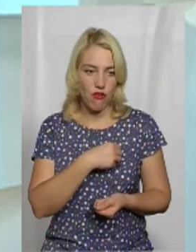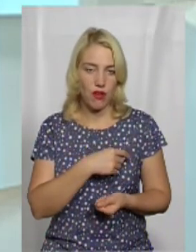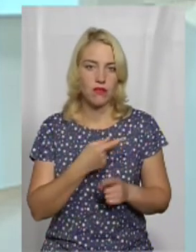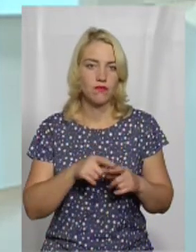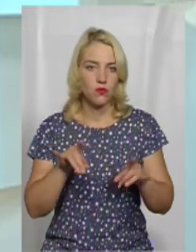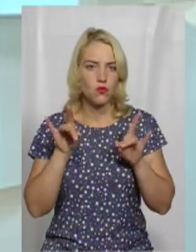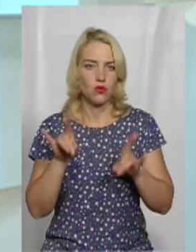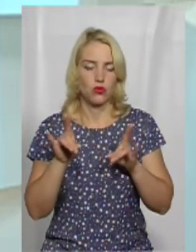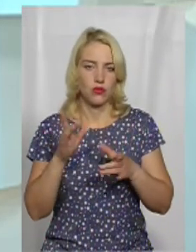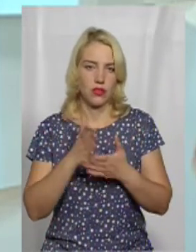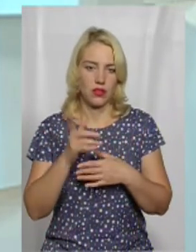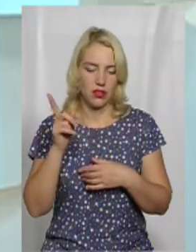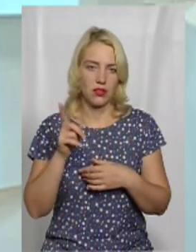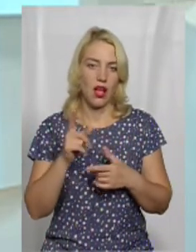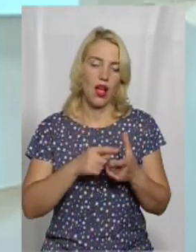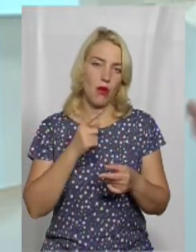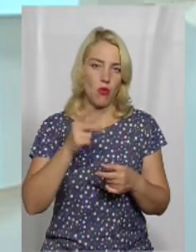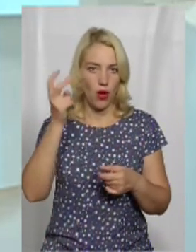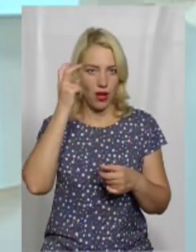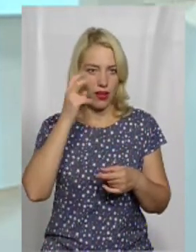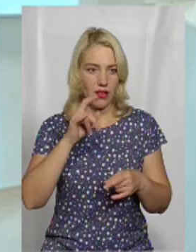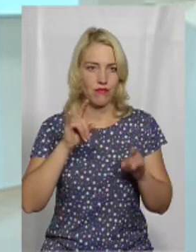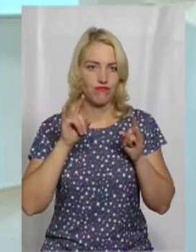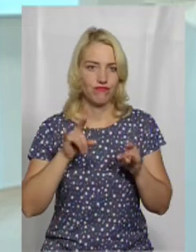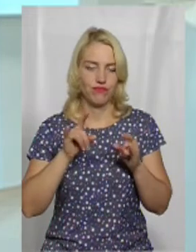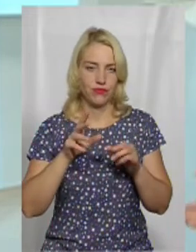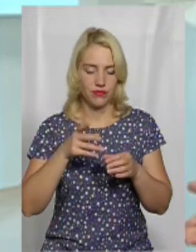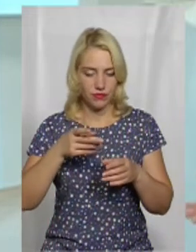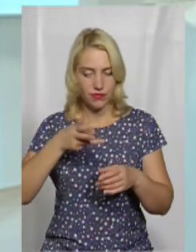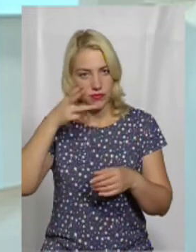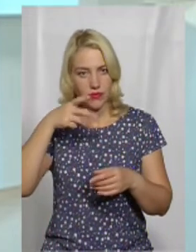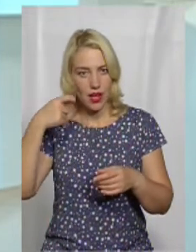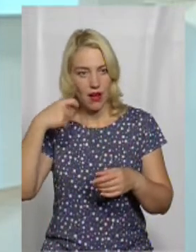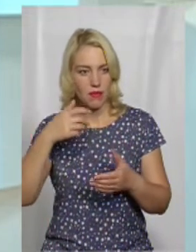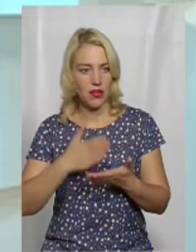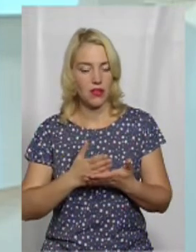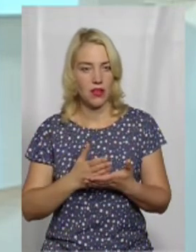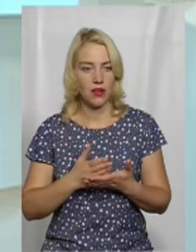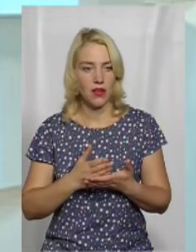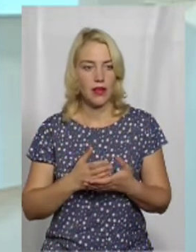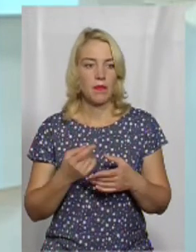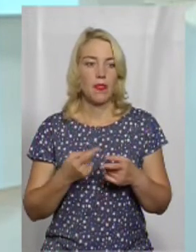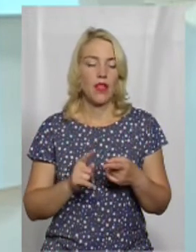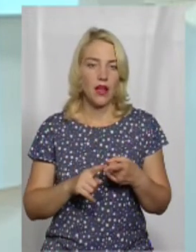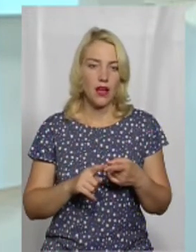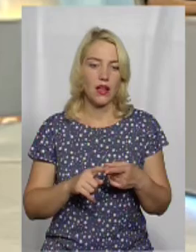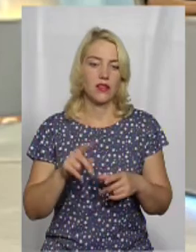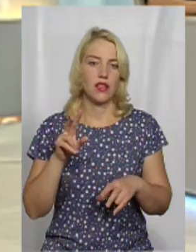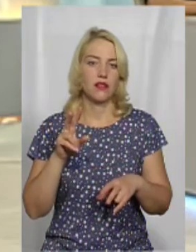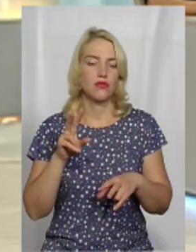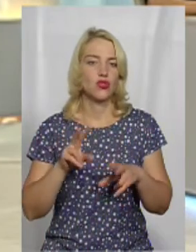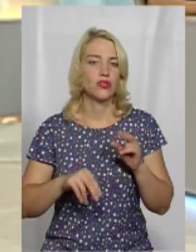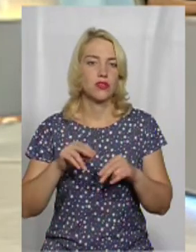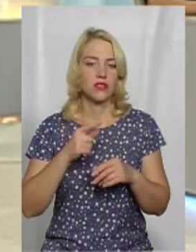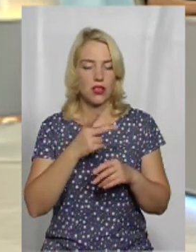найкрутіших ренталів в Україні. Або з Києва, де всі взагалі рентали є. Що вже затрати на логістику, проживання інженерів там